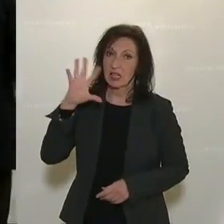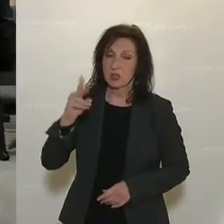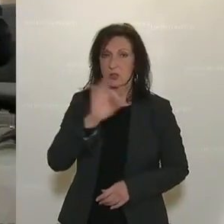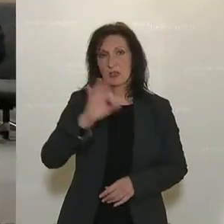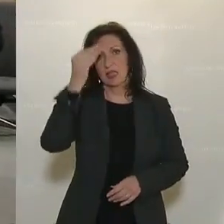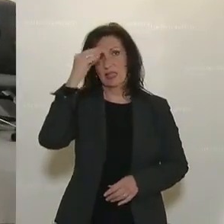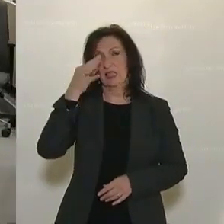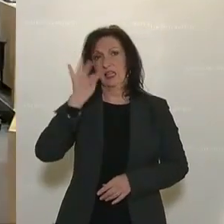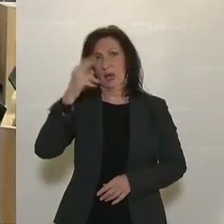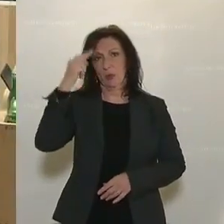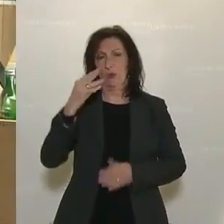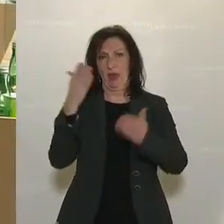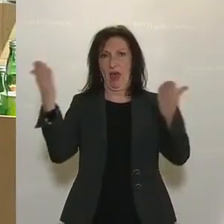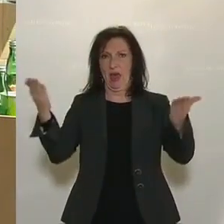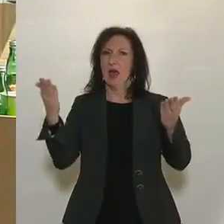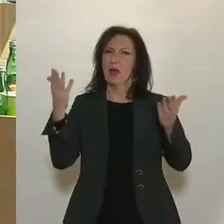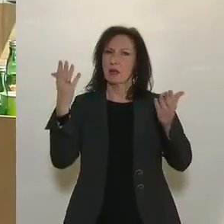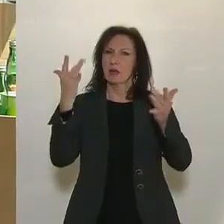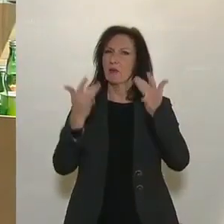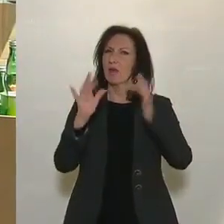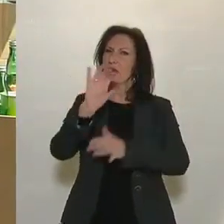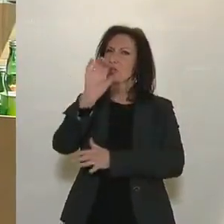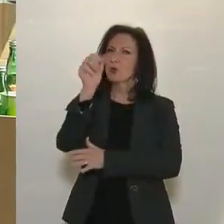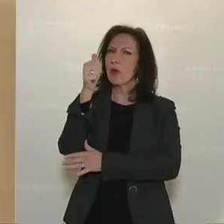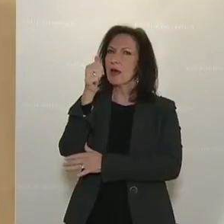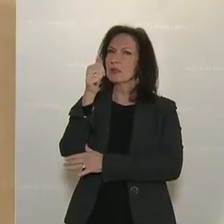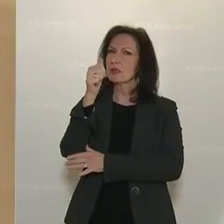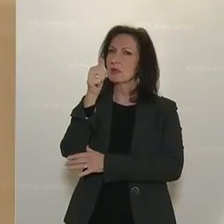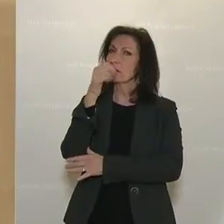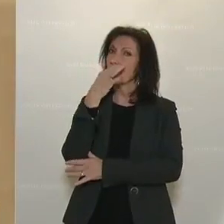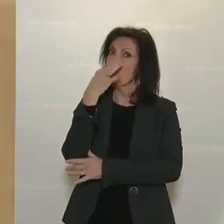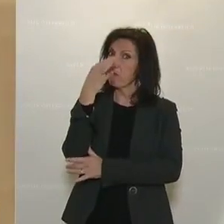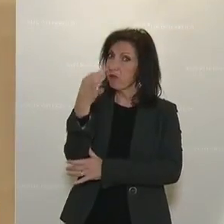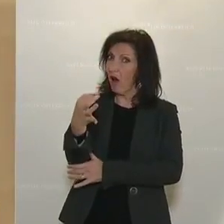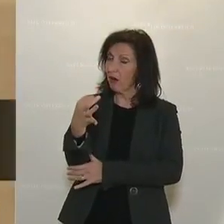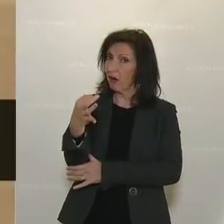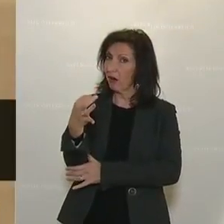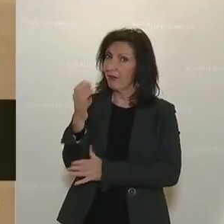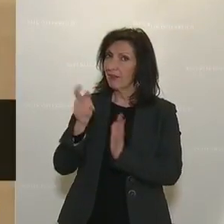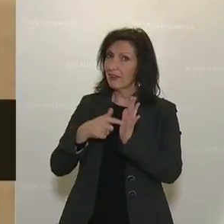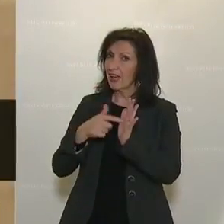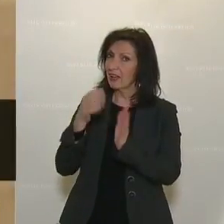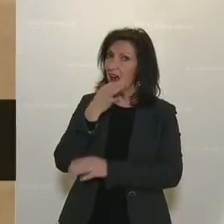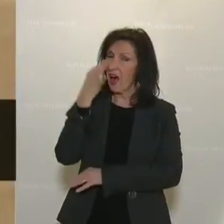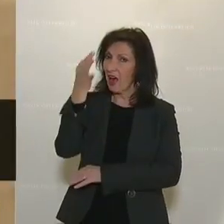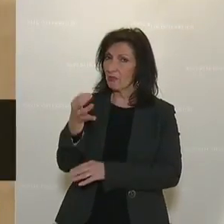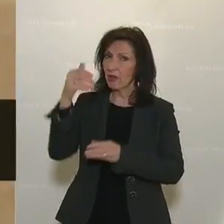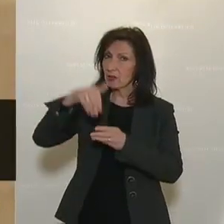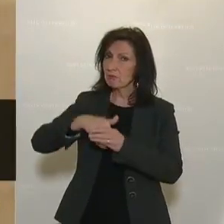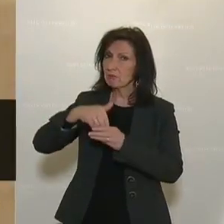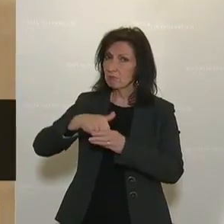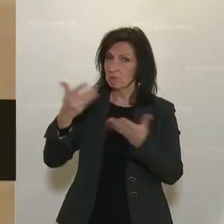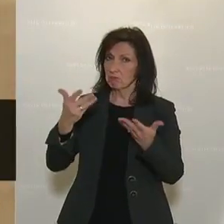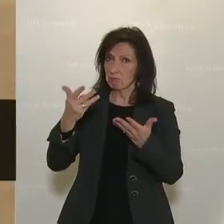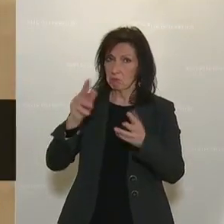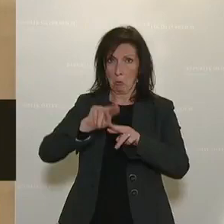geehrten Damen und Herren, ich möchte vielleicht mit einer Frage beginnen, denn die Dringliche Anfrage ist eine solche, die sich an